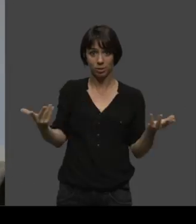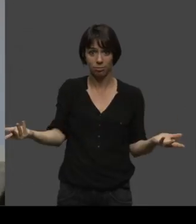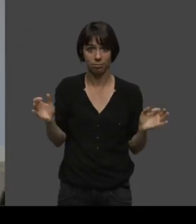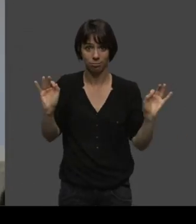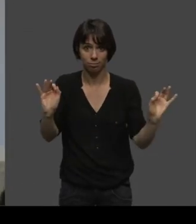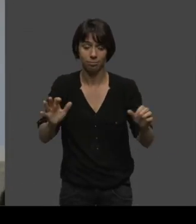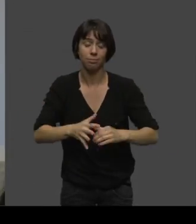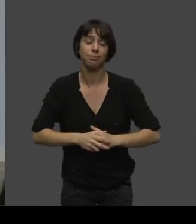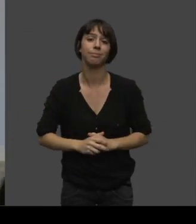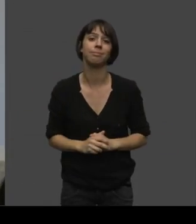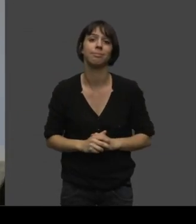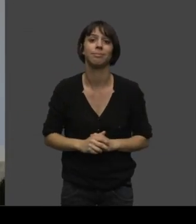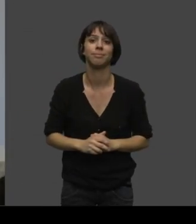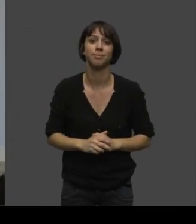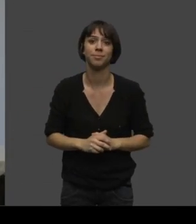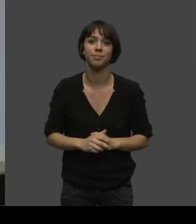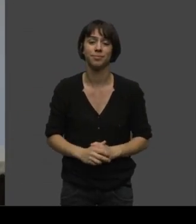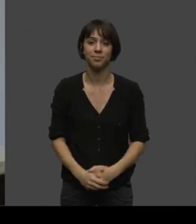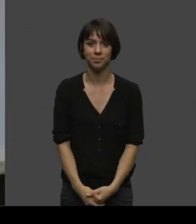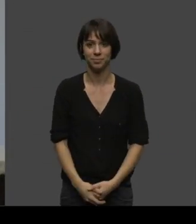Sous-titrage-Canada